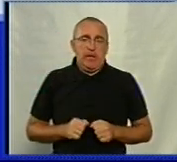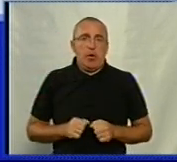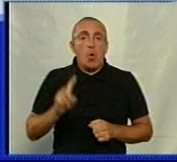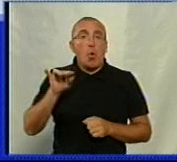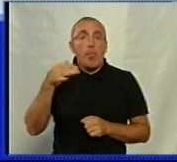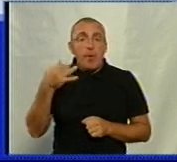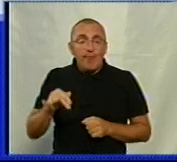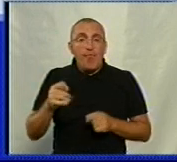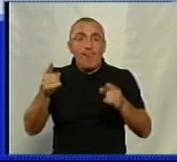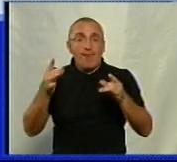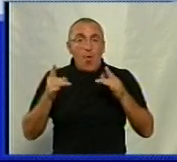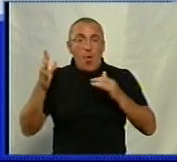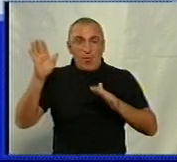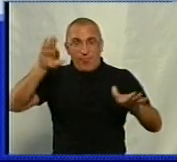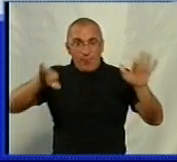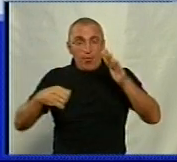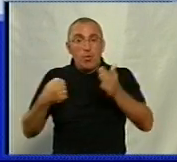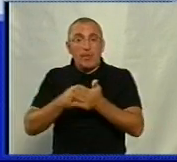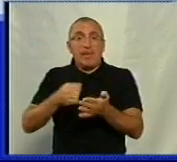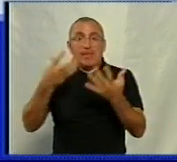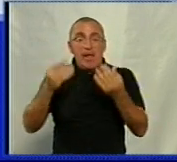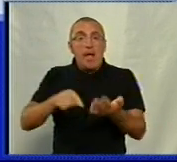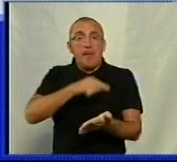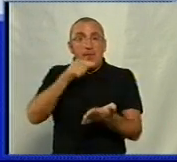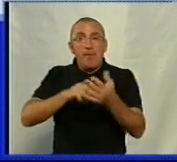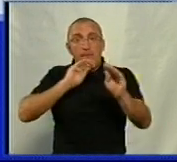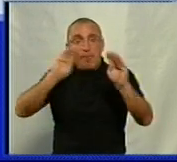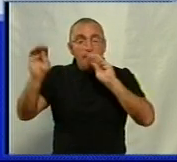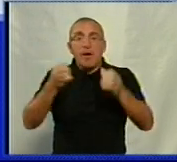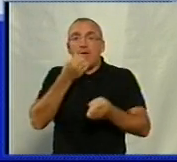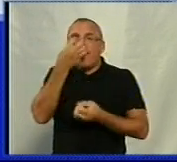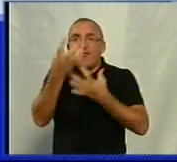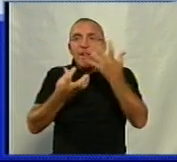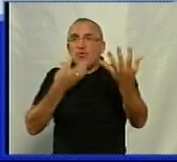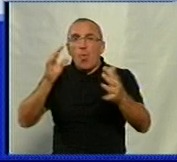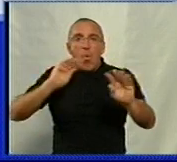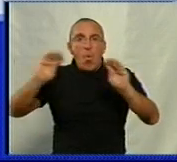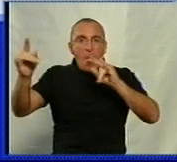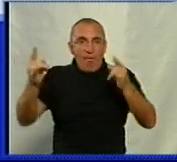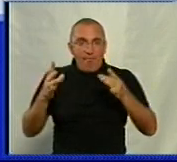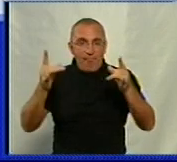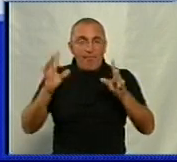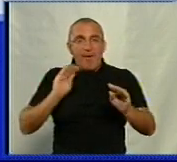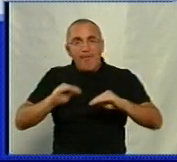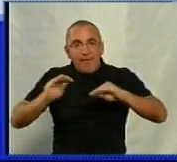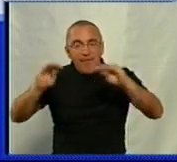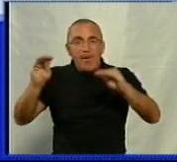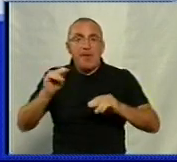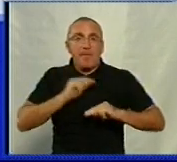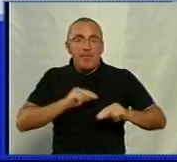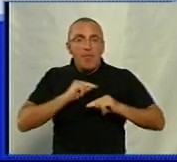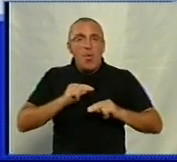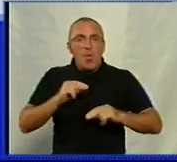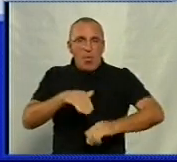Кропивницькому на фортечних валах до Дня міста створили композицію «Квіткова фортеця». Висаджували квіти працівники міського